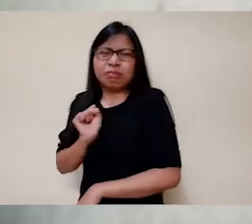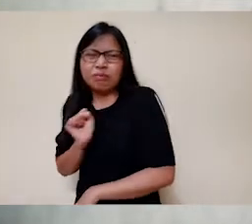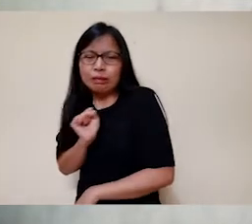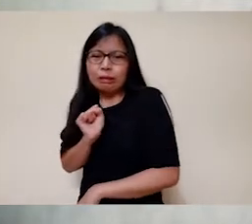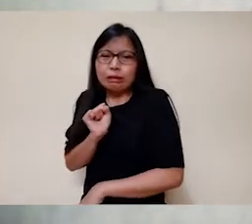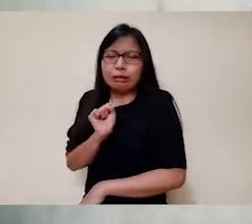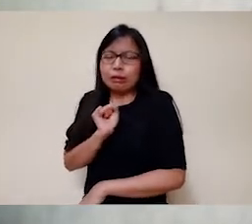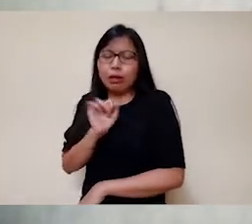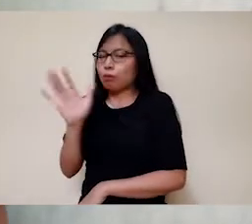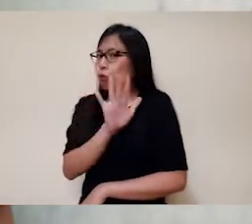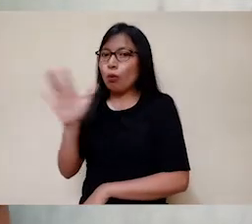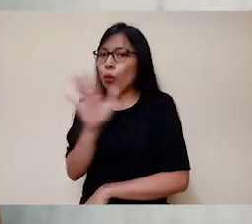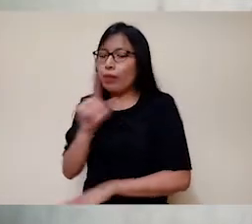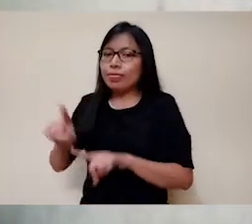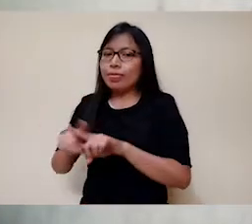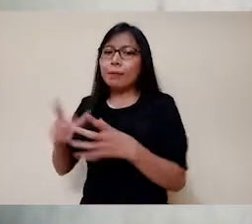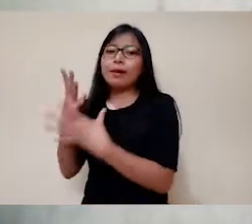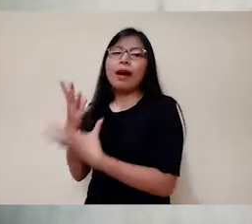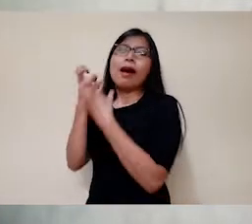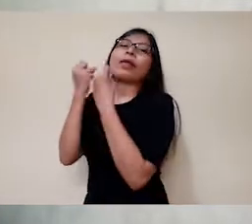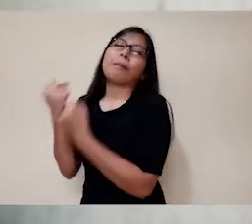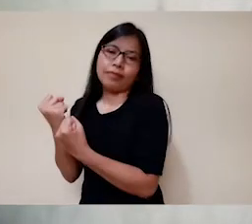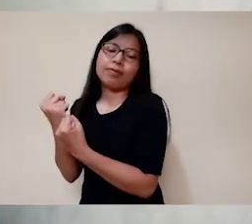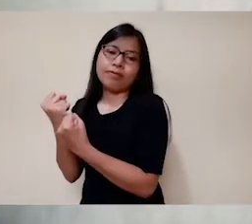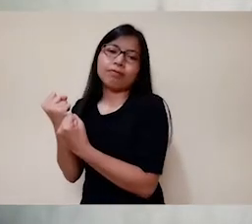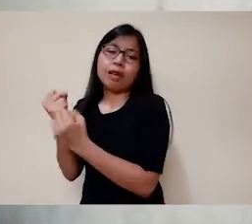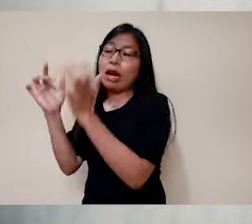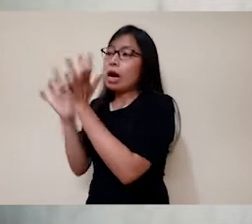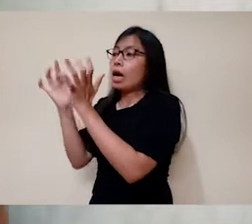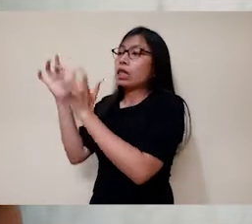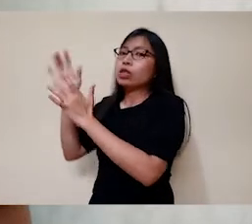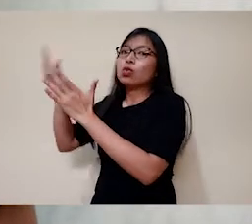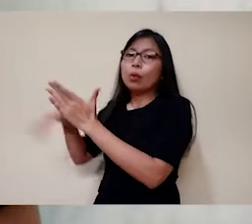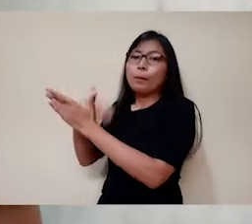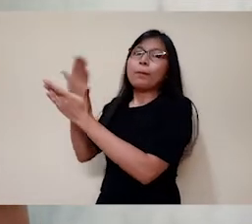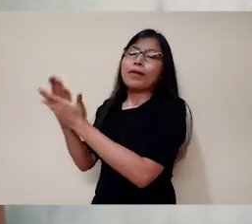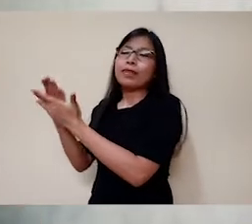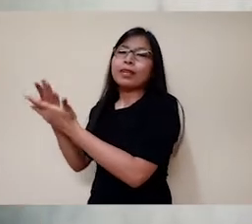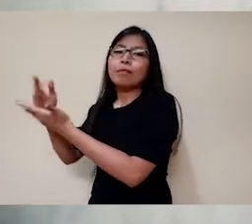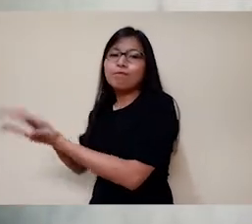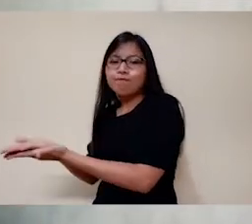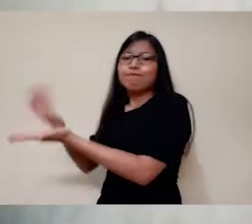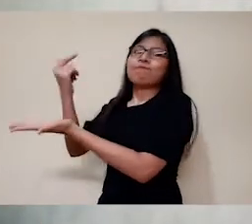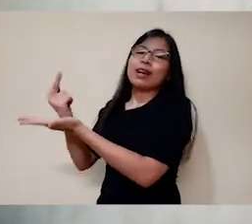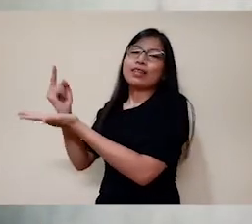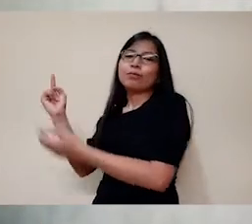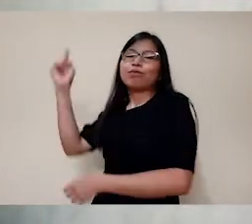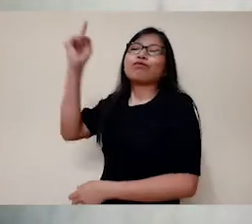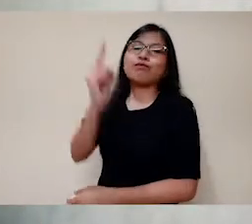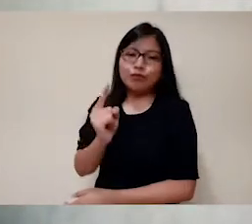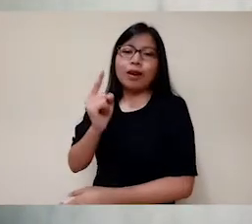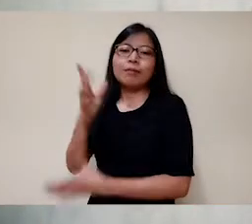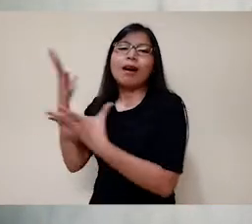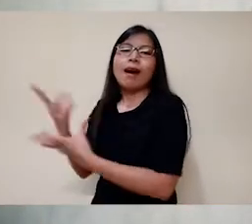Yesus yang mati itu kembali menjadi hidup. Maka di dalam kematiannya kita bisa merayakan hidup. Jadi